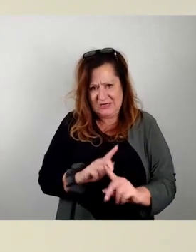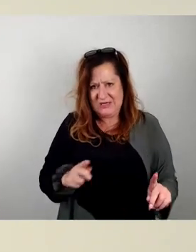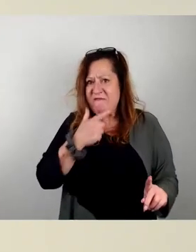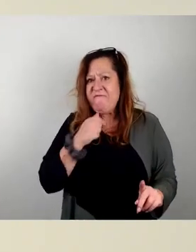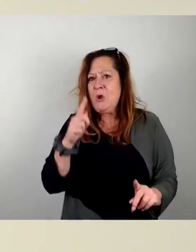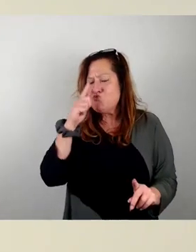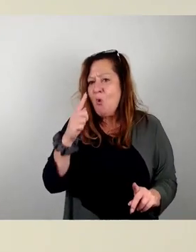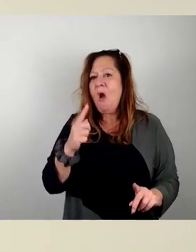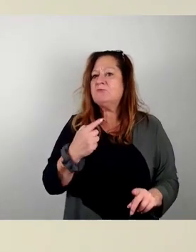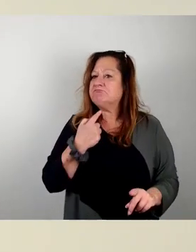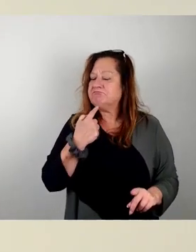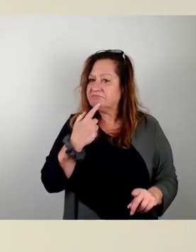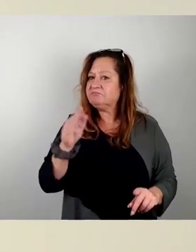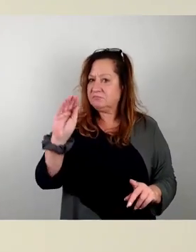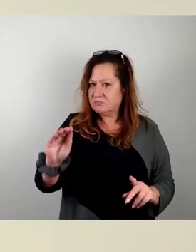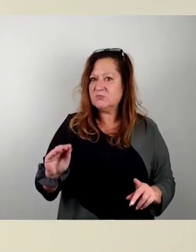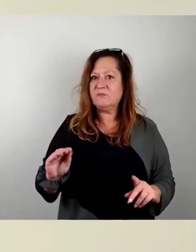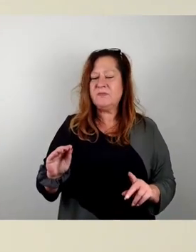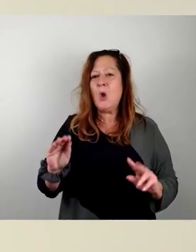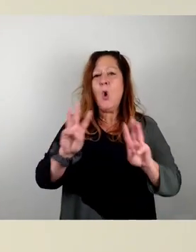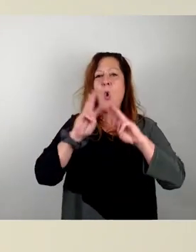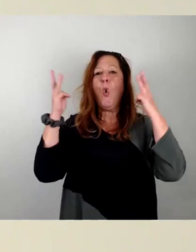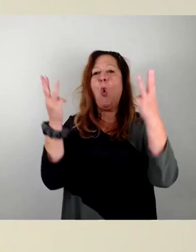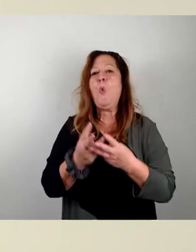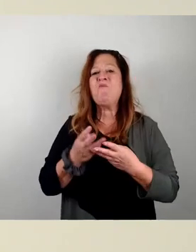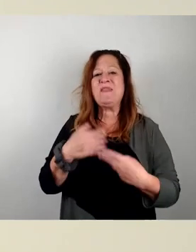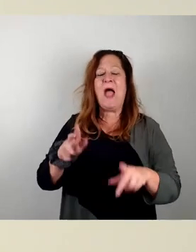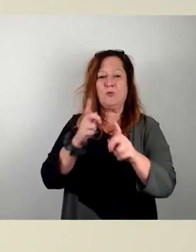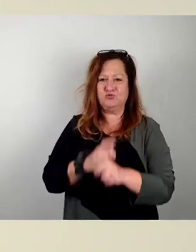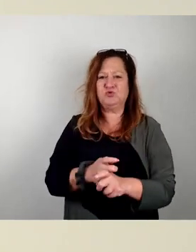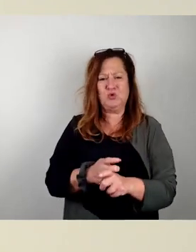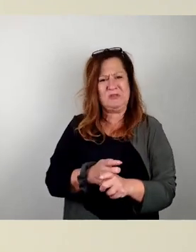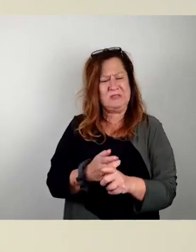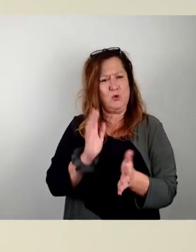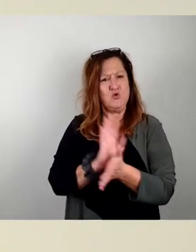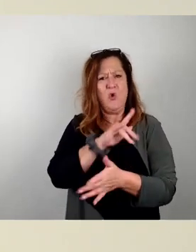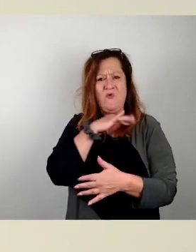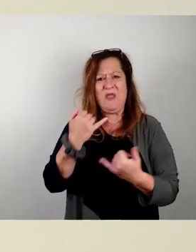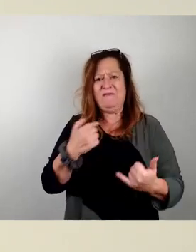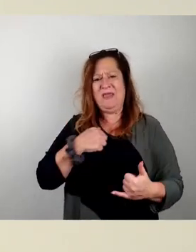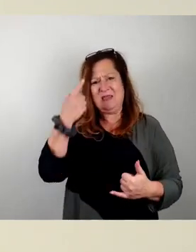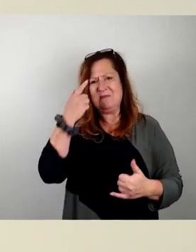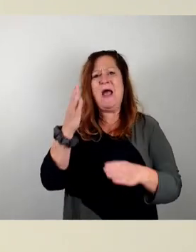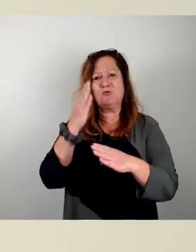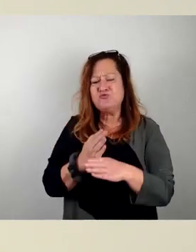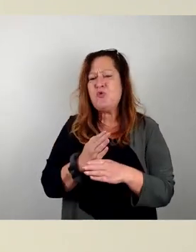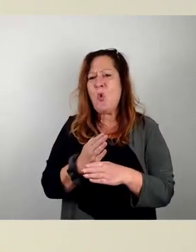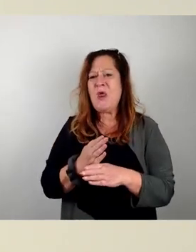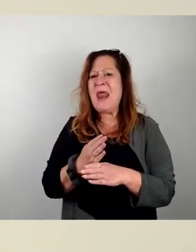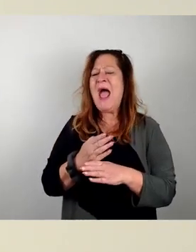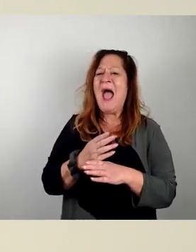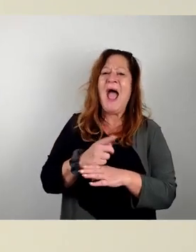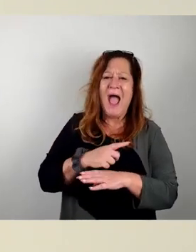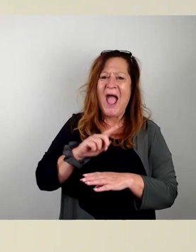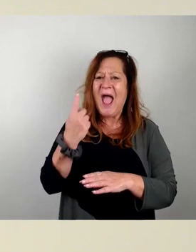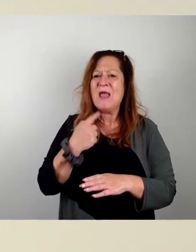Umweltausschuss nach meinem Kenntnisstand das einstimmig auf den Weg gebracht wurde. Und natürlich ist das